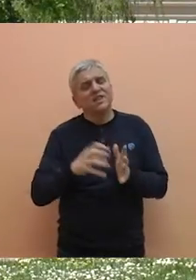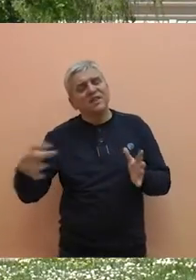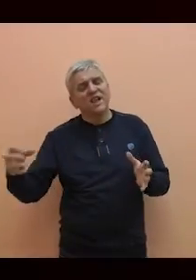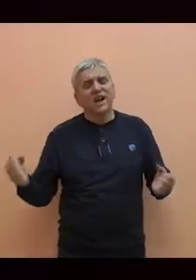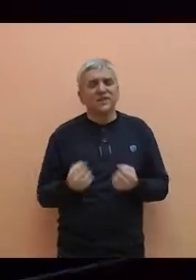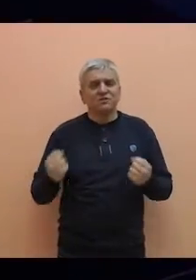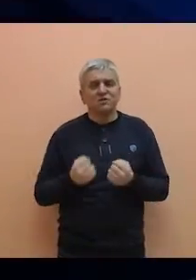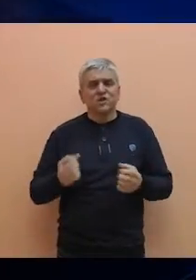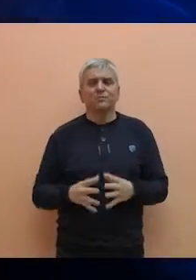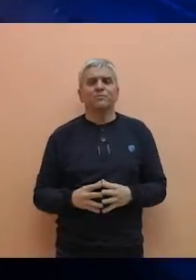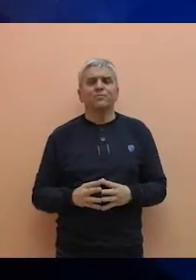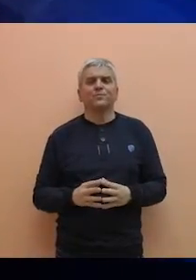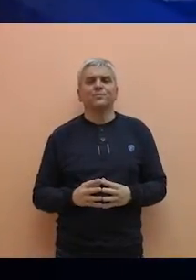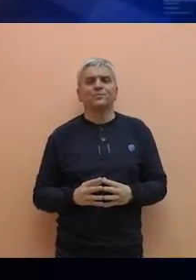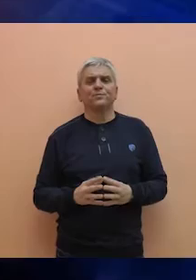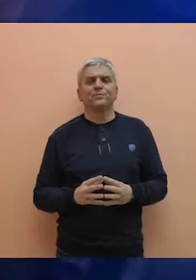aktivnosti.